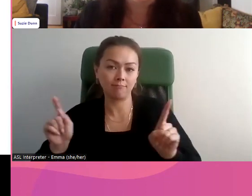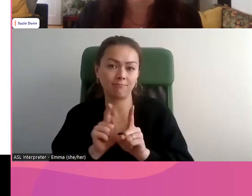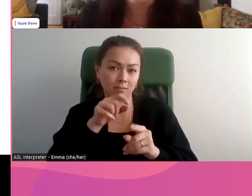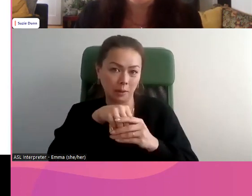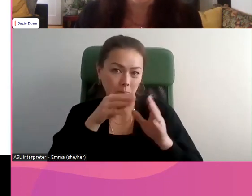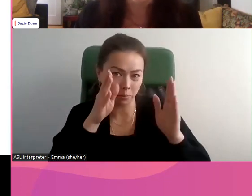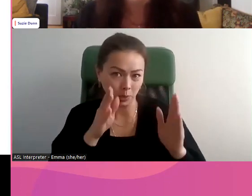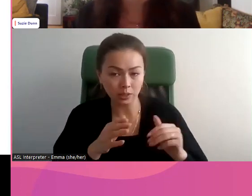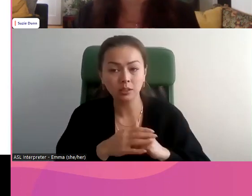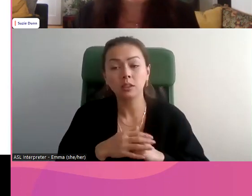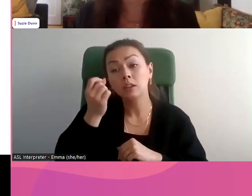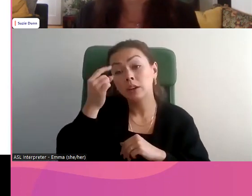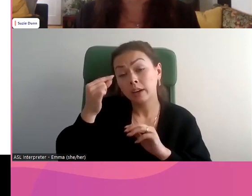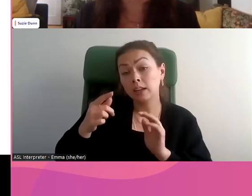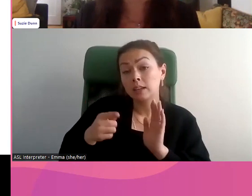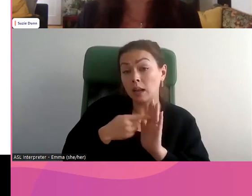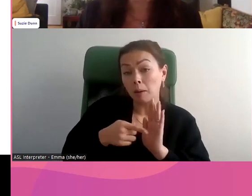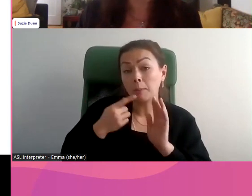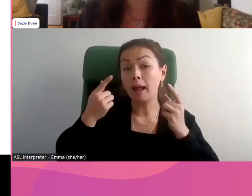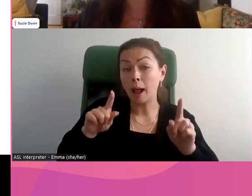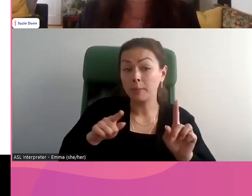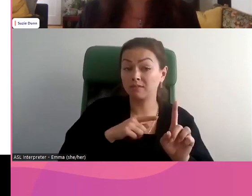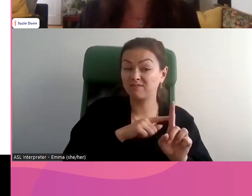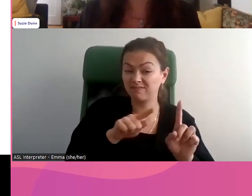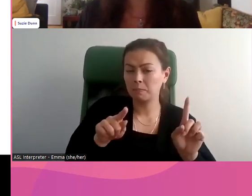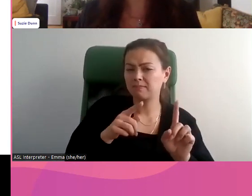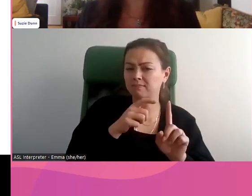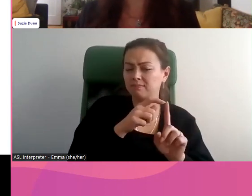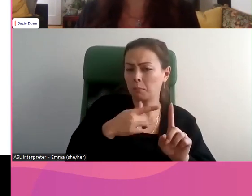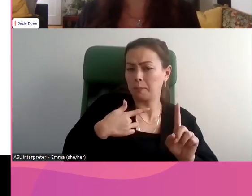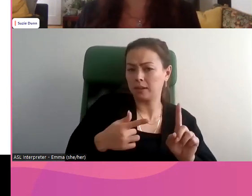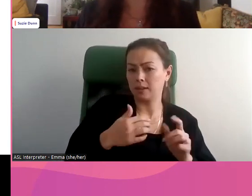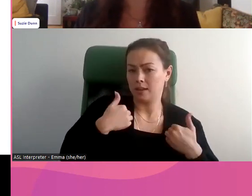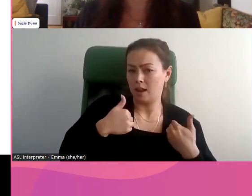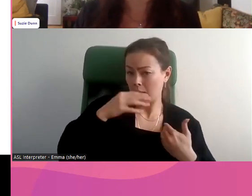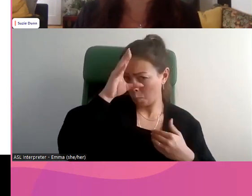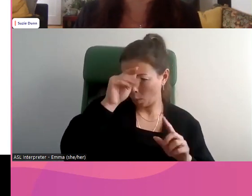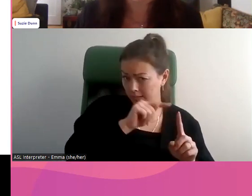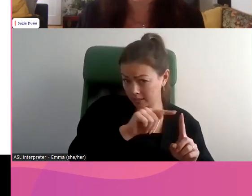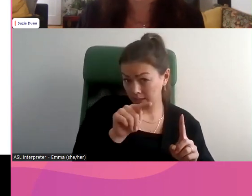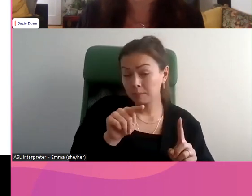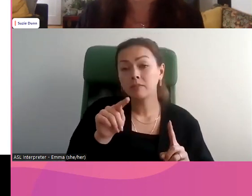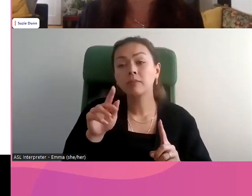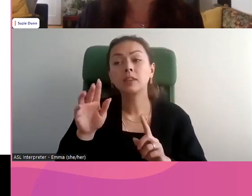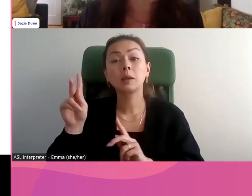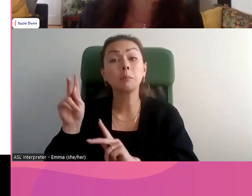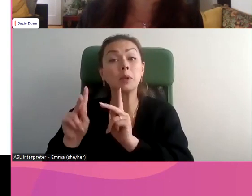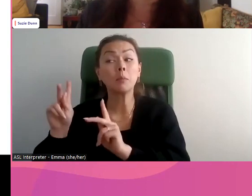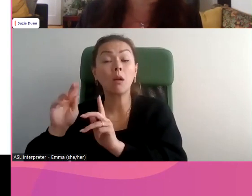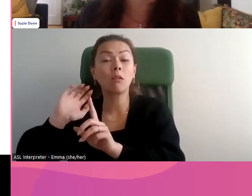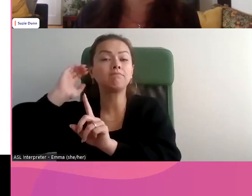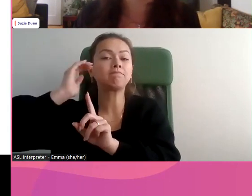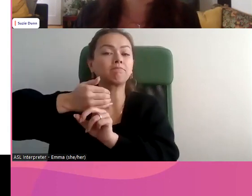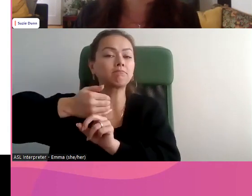Dans certains des cas, surtout avec les jeunes garçons, les gens faisaient semblant d'être